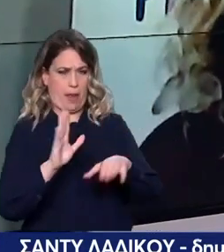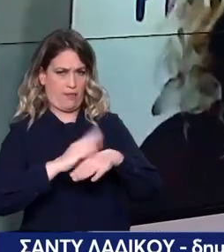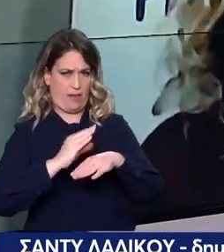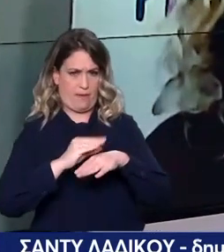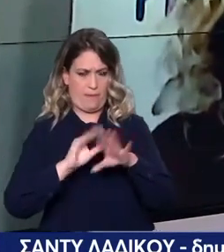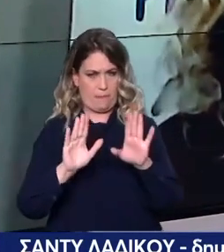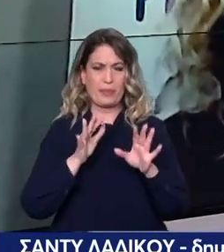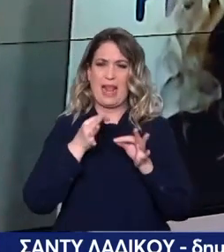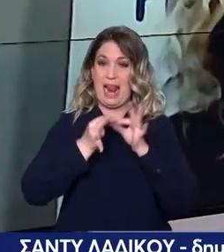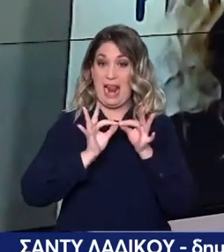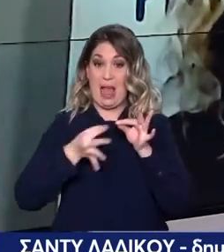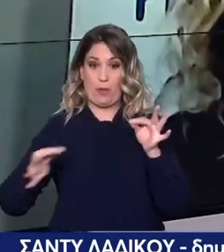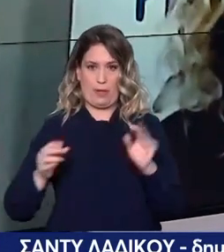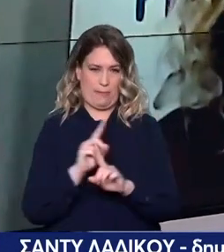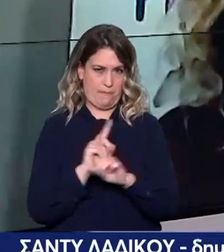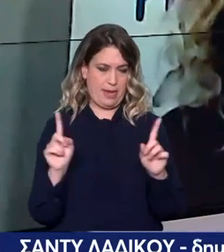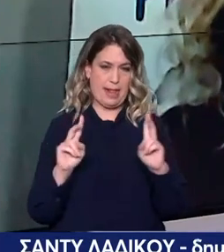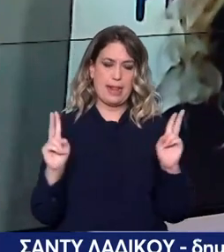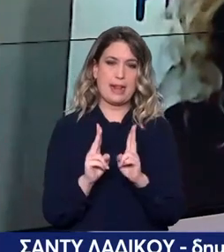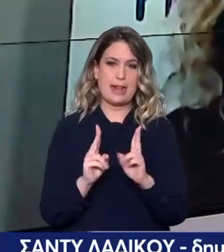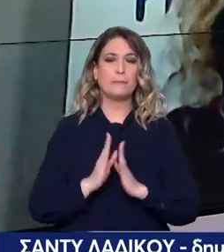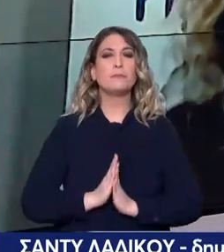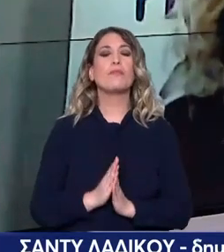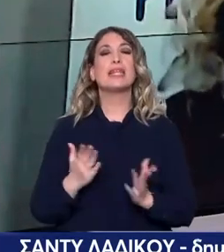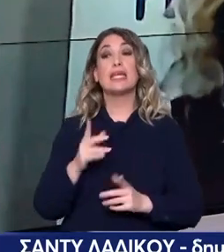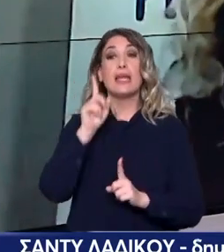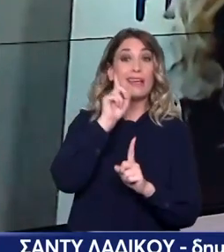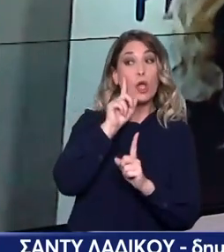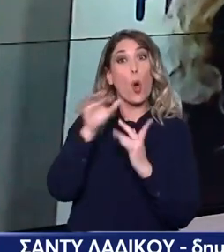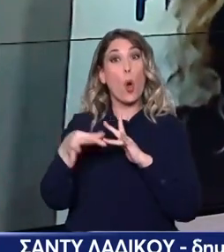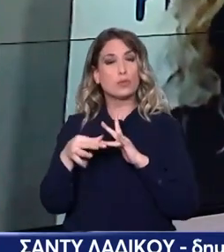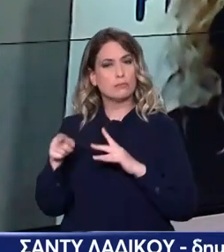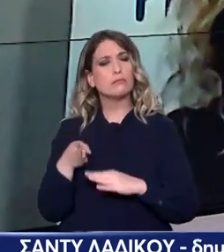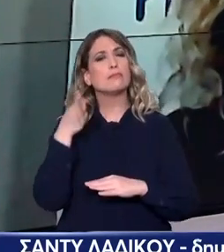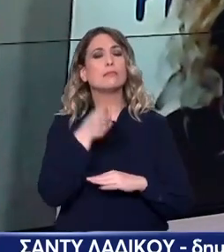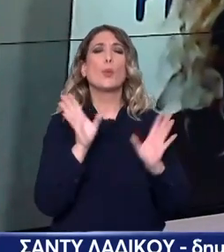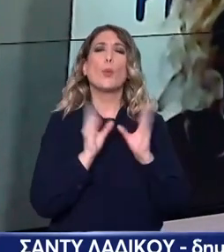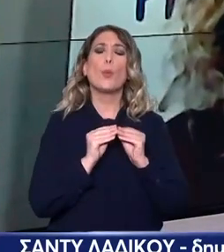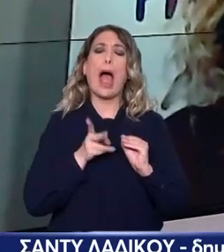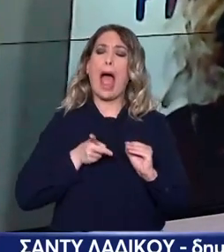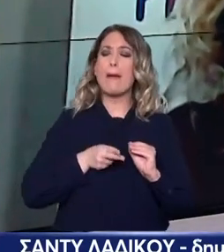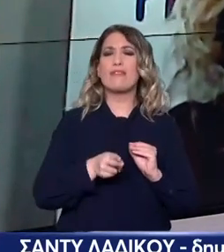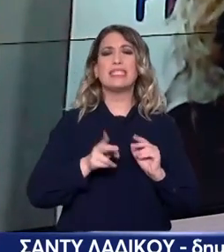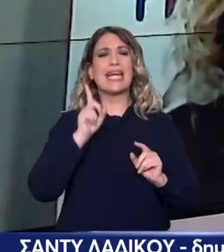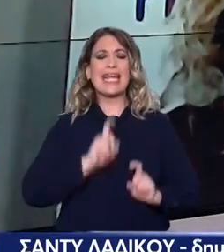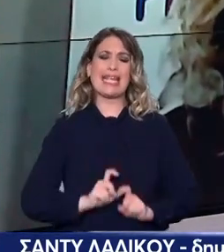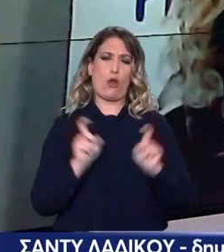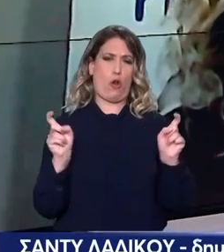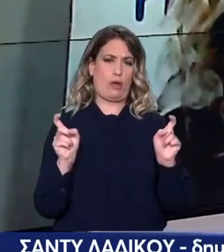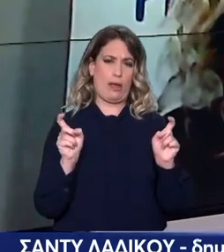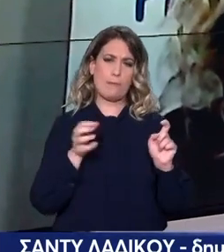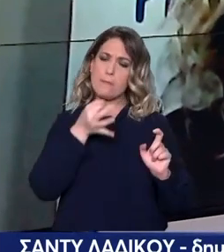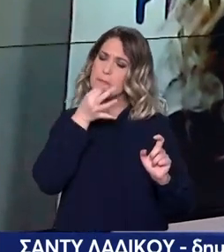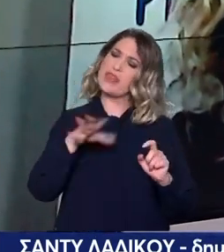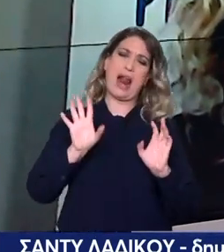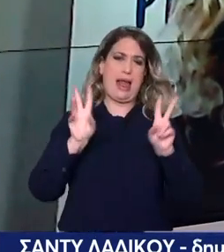πολλές λεπτομέρειες. Η γυναίκα που λοιπόν πηγαίνει, συνοδεύεται από το σύζυγό της, κάνει μια γυναικολογική επέμβαση. Και αυτό το απορροφητικό